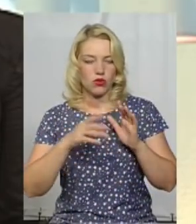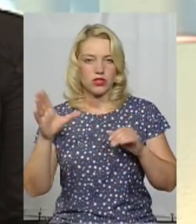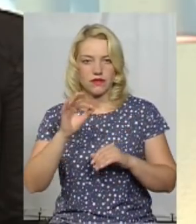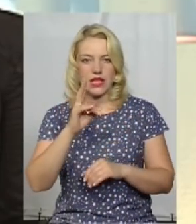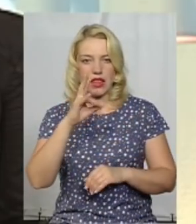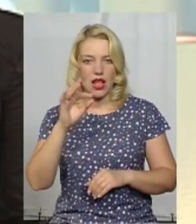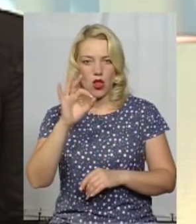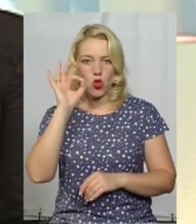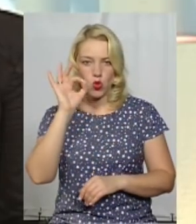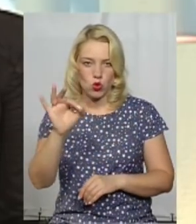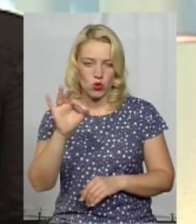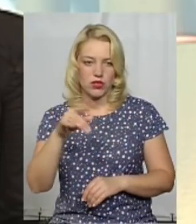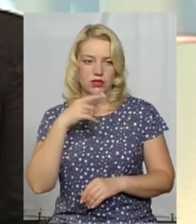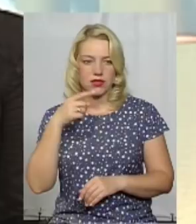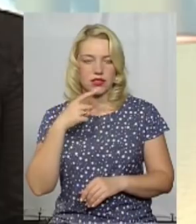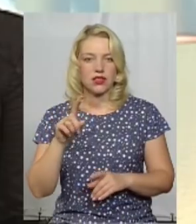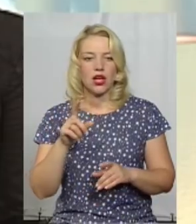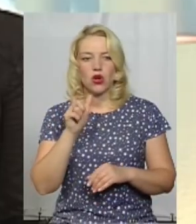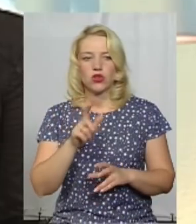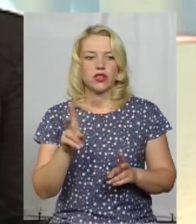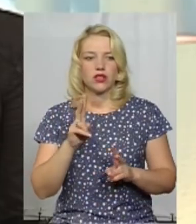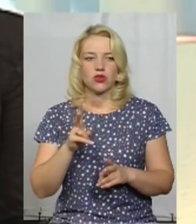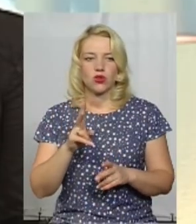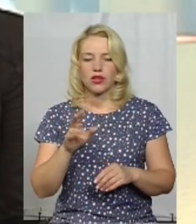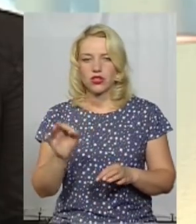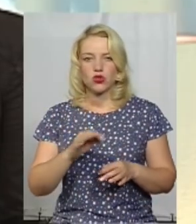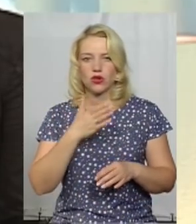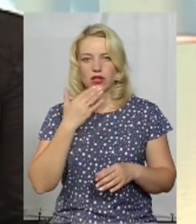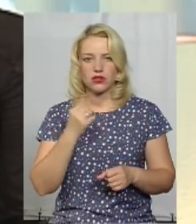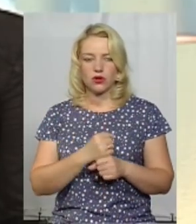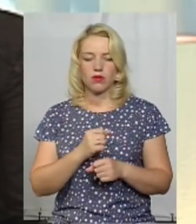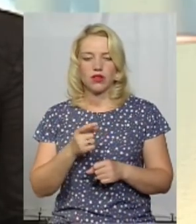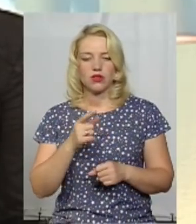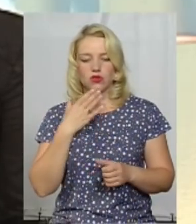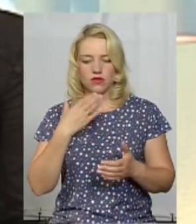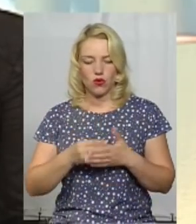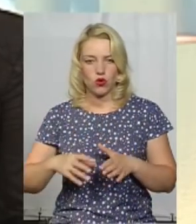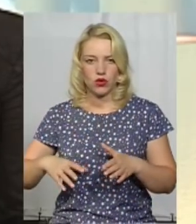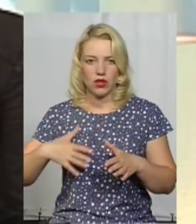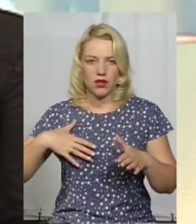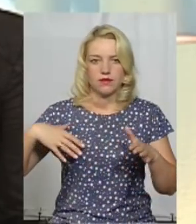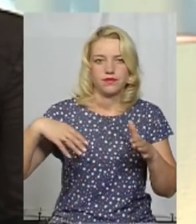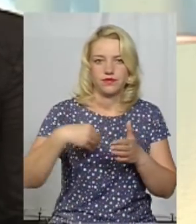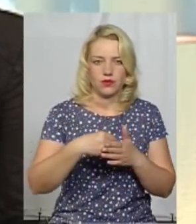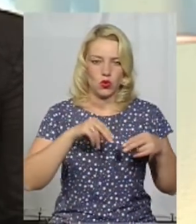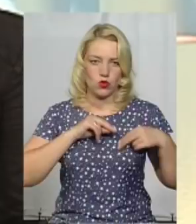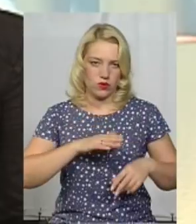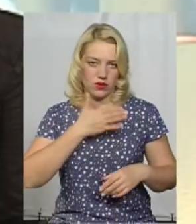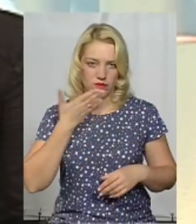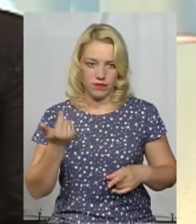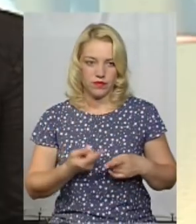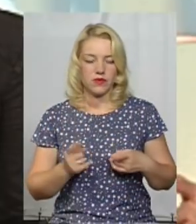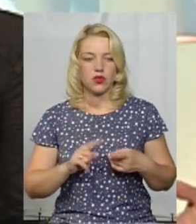ноль і сказати, що тільки людина, яка нічого не зробила, отак може написати, яка своєї праці нічого не досягла. Скажіть, будь ласка, чому